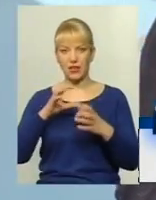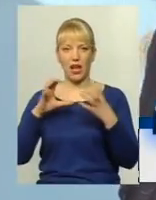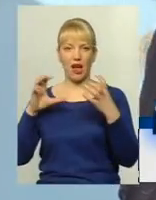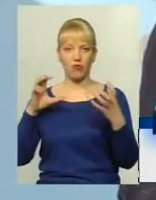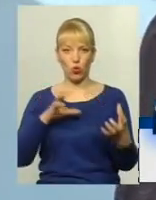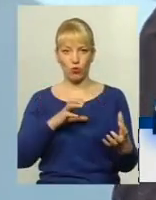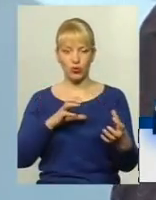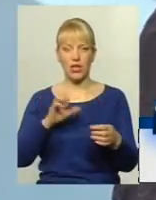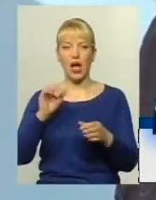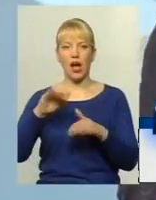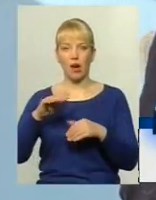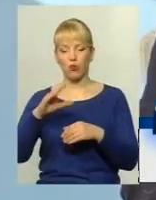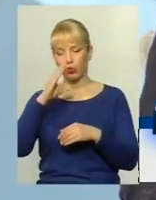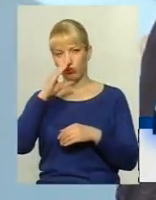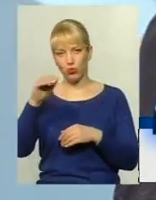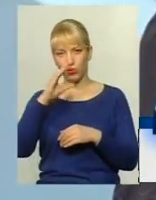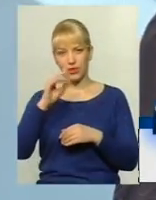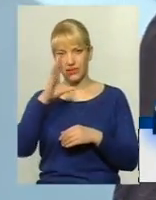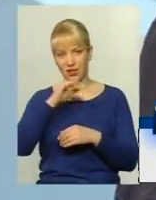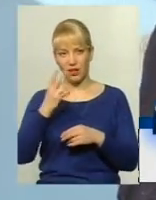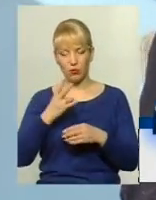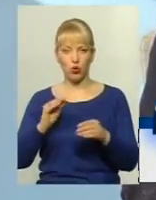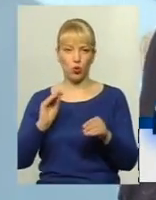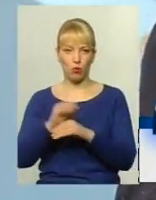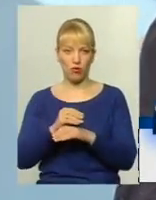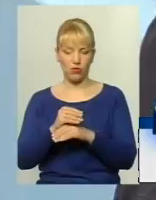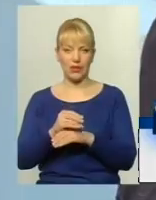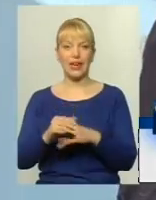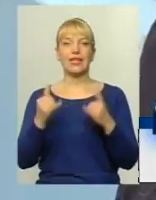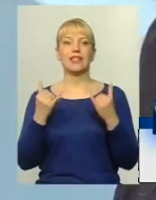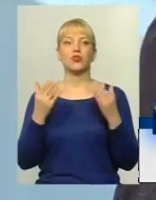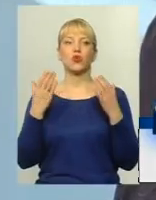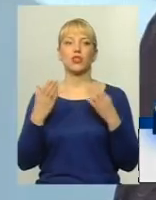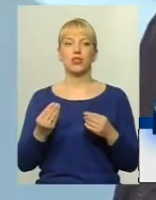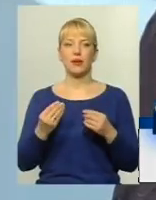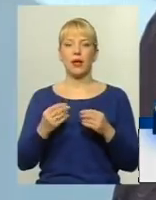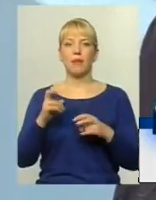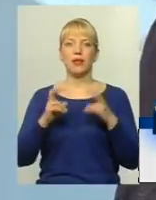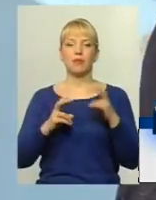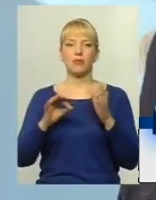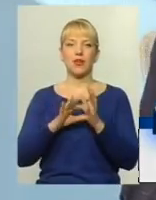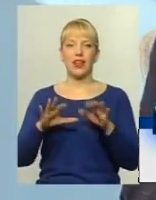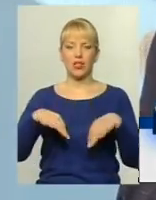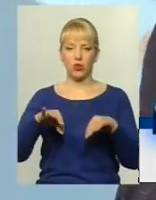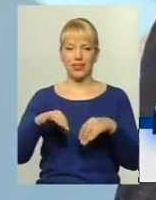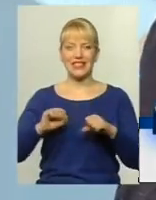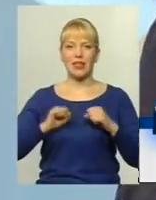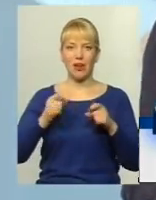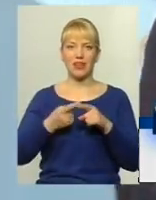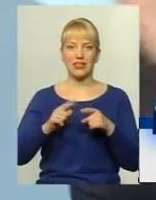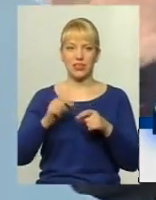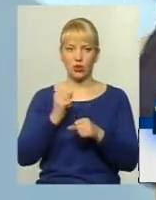режимі руху, а потім вже маршрутно-таксі повинні їх доповнювати. На сьогоднішній підприємство «Тролейбуси» намагається це зробити. Я бачу по тому, що